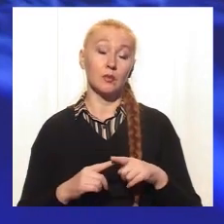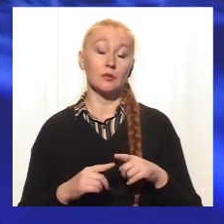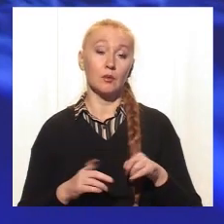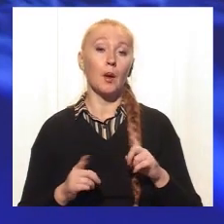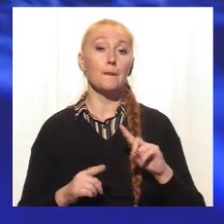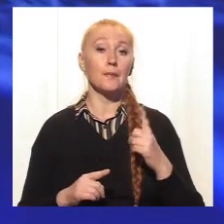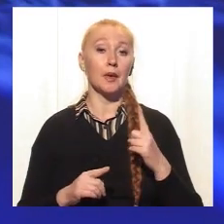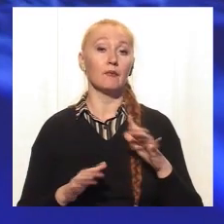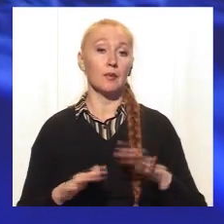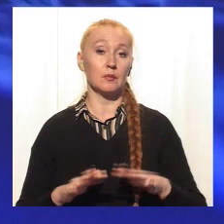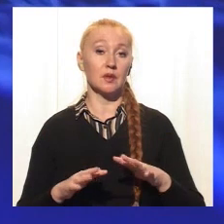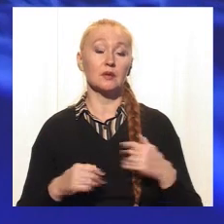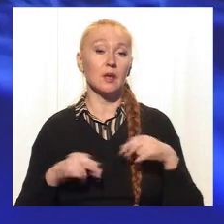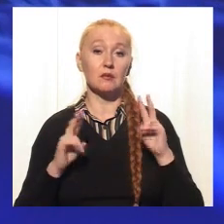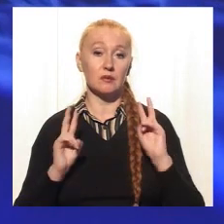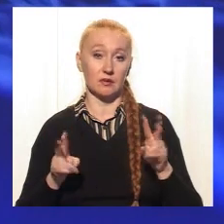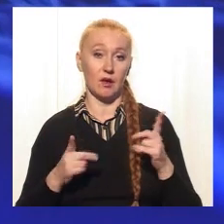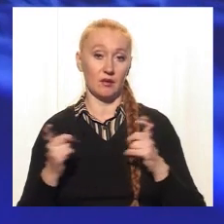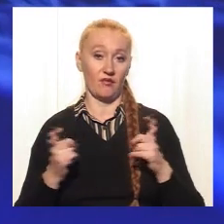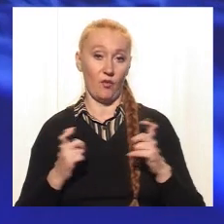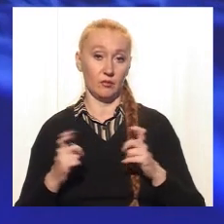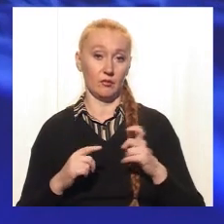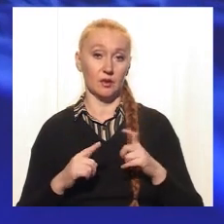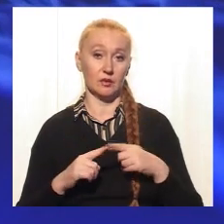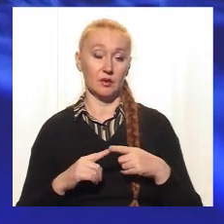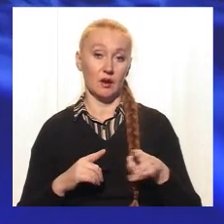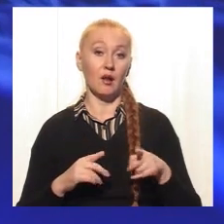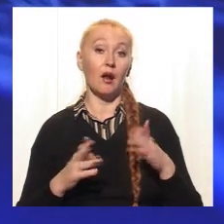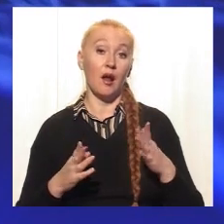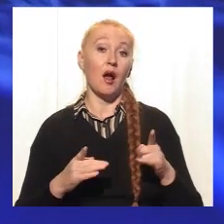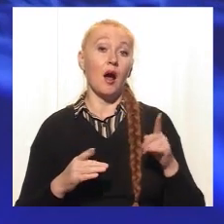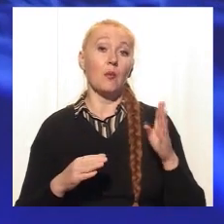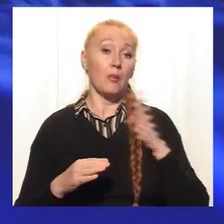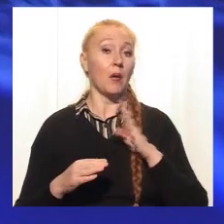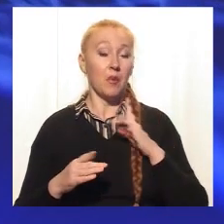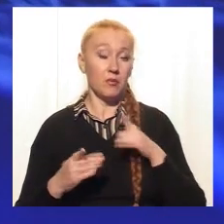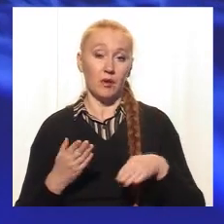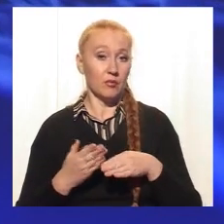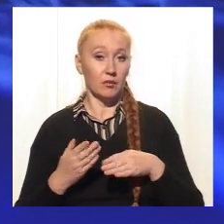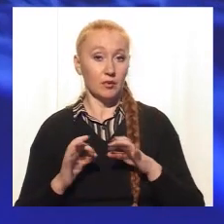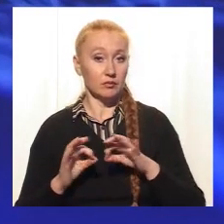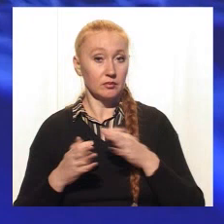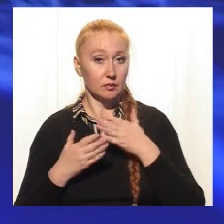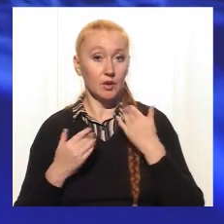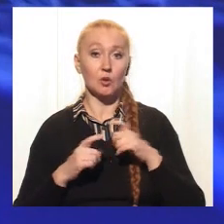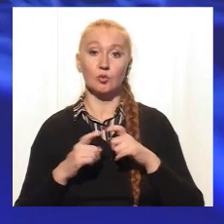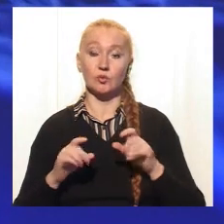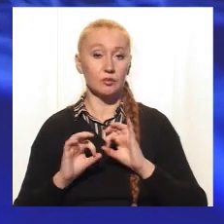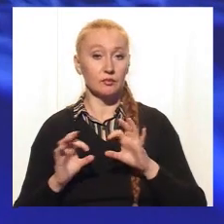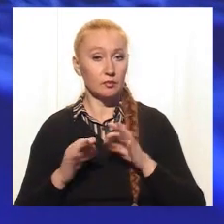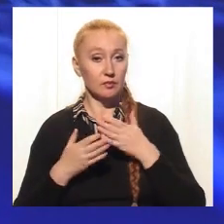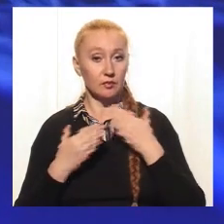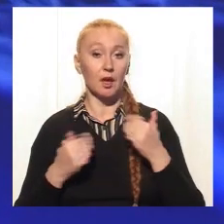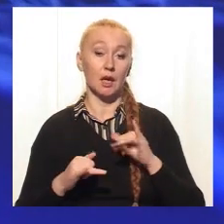именно на першому місці какое-то незнання їх, недоработка тех же родителів, все-таки школи не дають інформації.